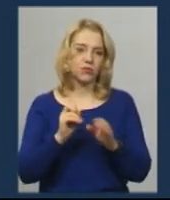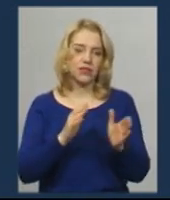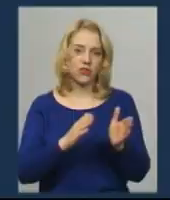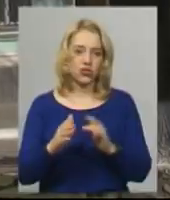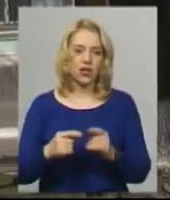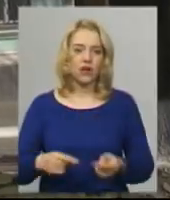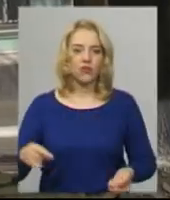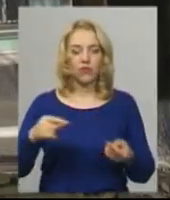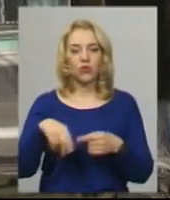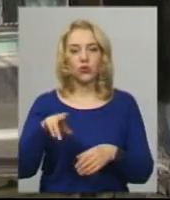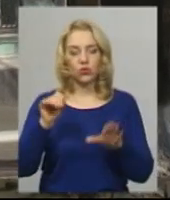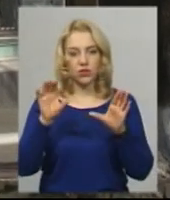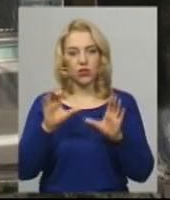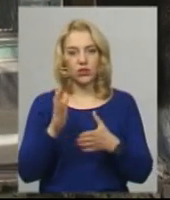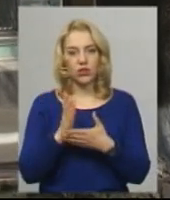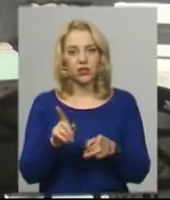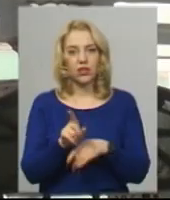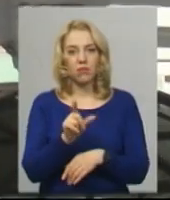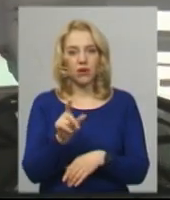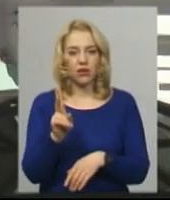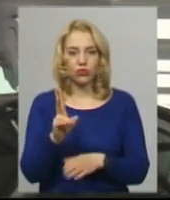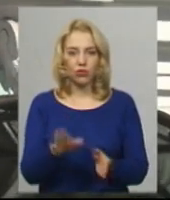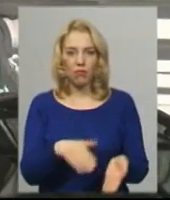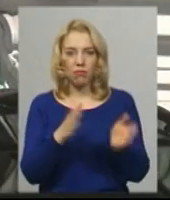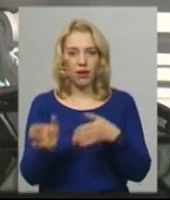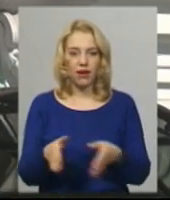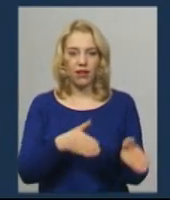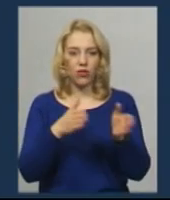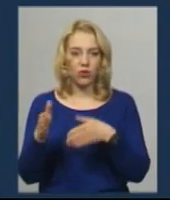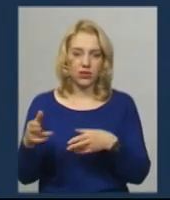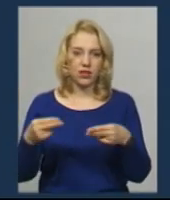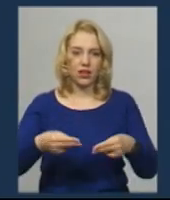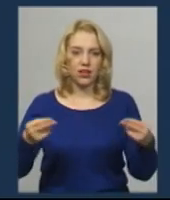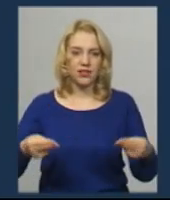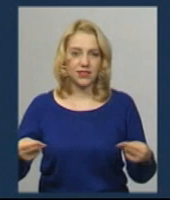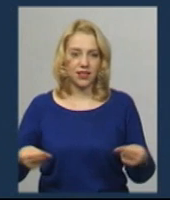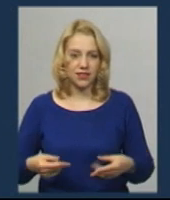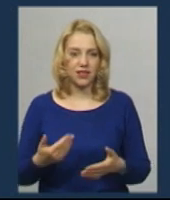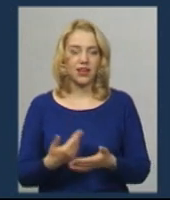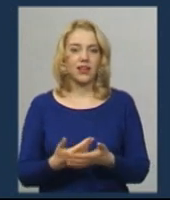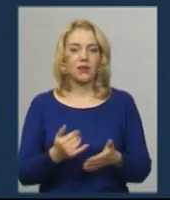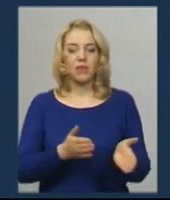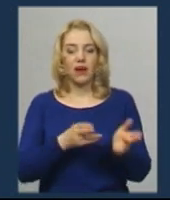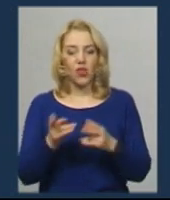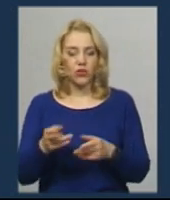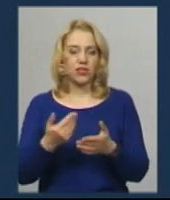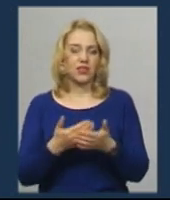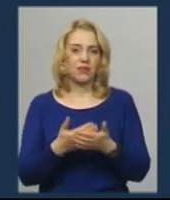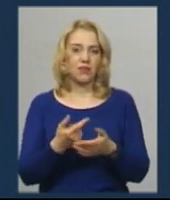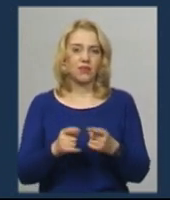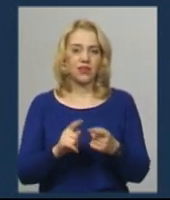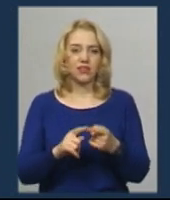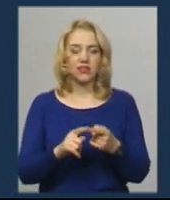законодавства. Є і такі пари, які переносять реєстрації, каже Марина Зубова. Переносять реєстрацію, зокрема, і урочисті